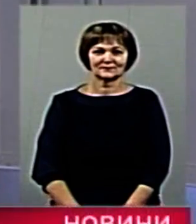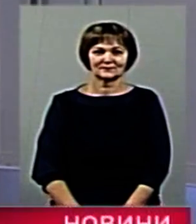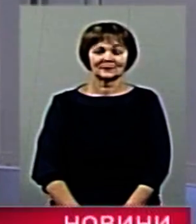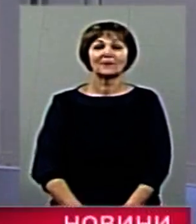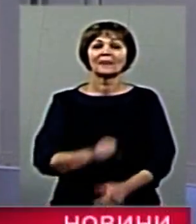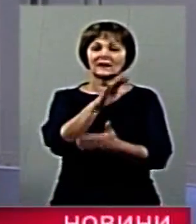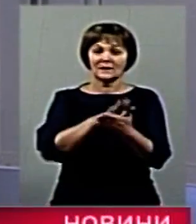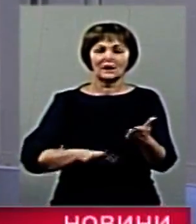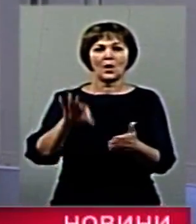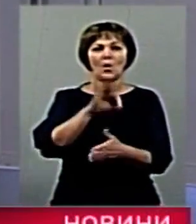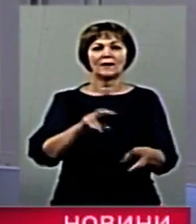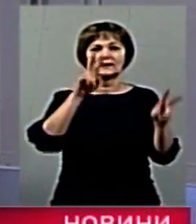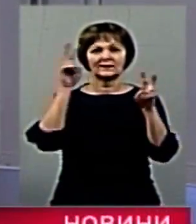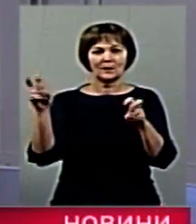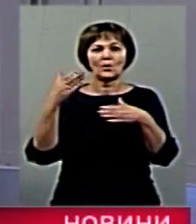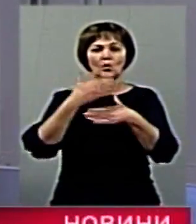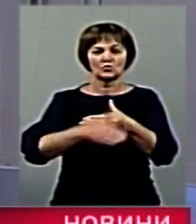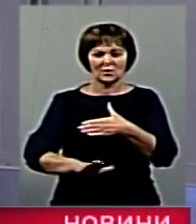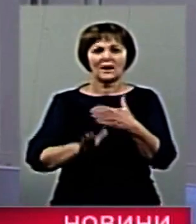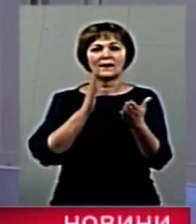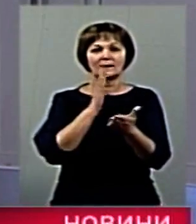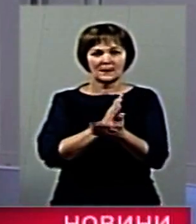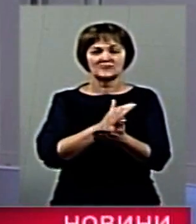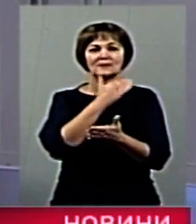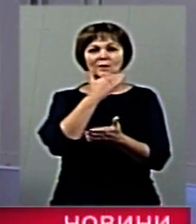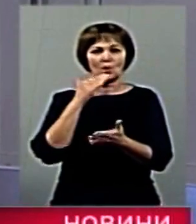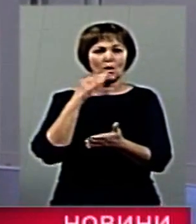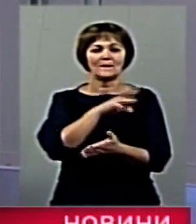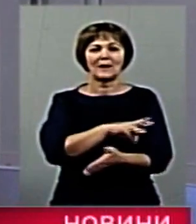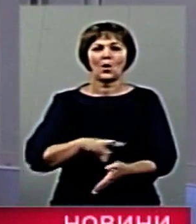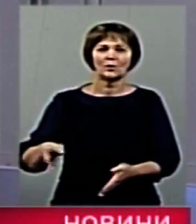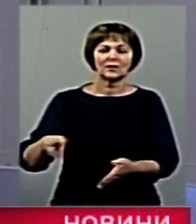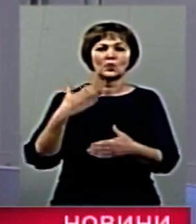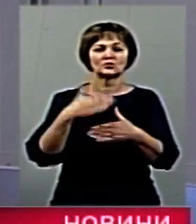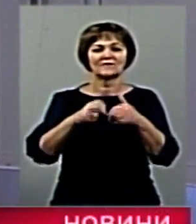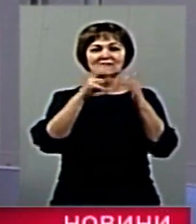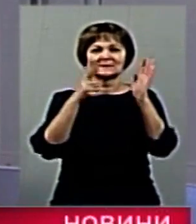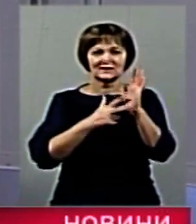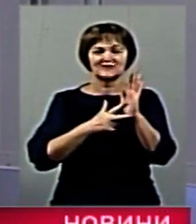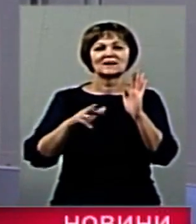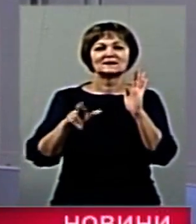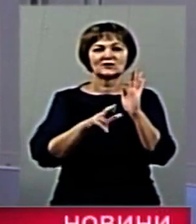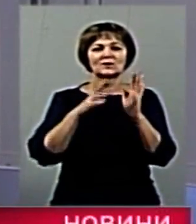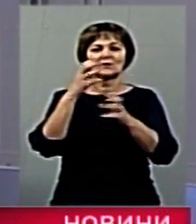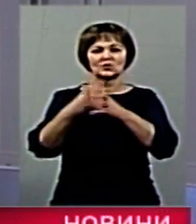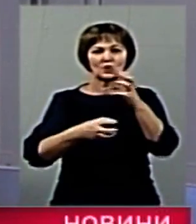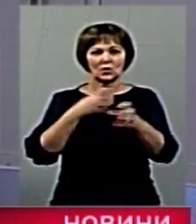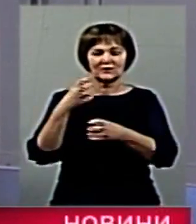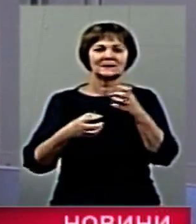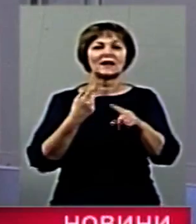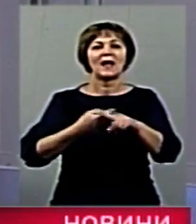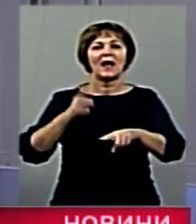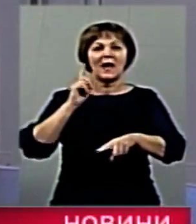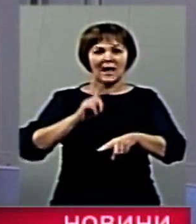І далі про тему, що вже увійшла в життя мільйонів. За ініціативою європейського проєкту 18 січня стартував міжнародний флешмоб